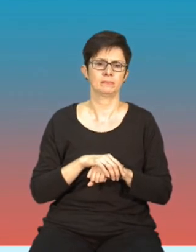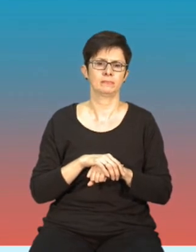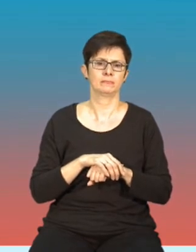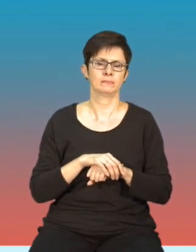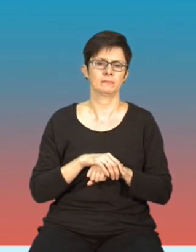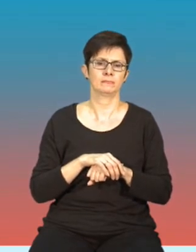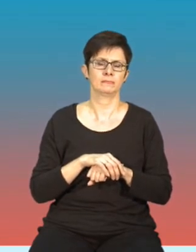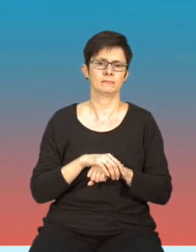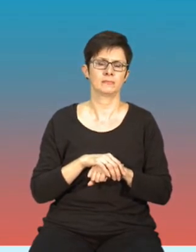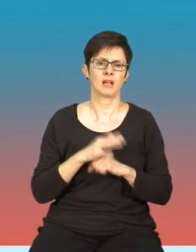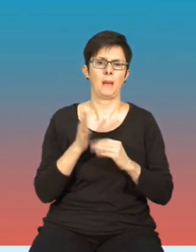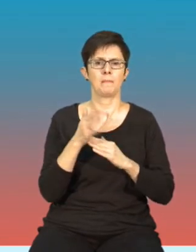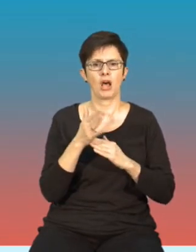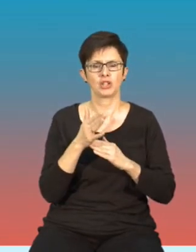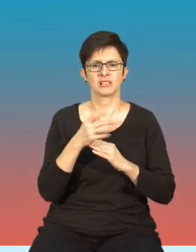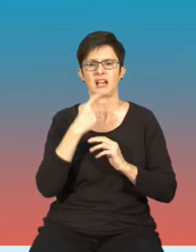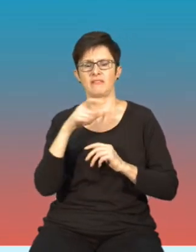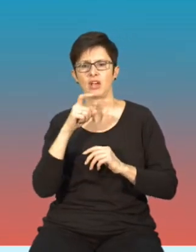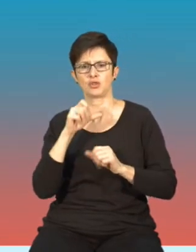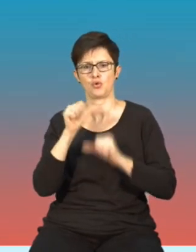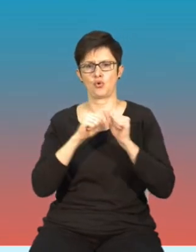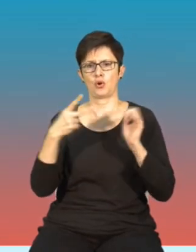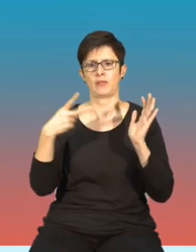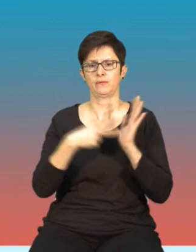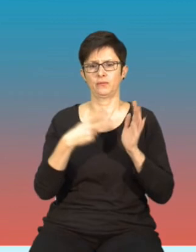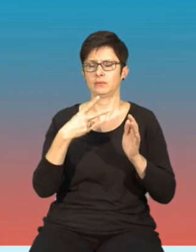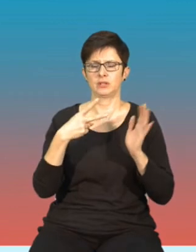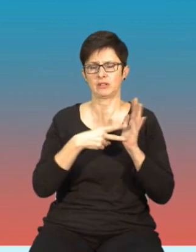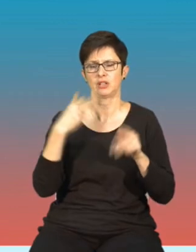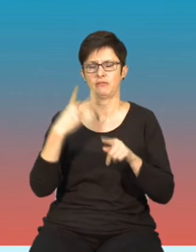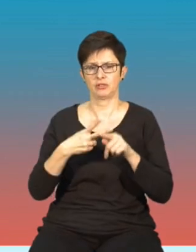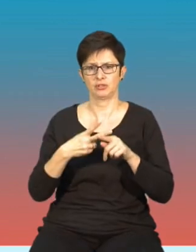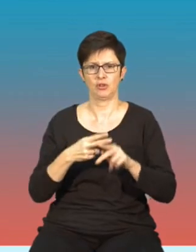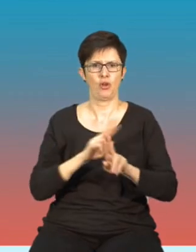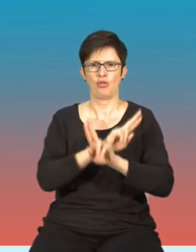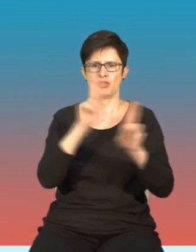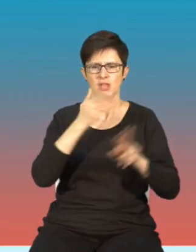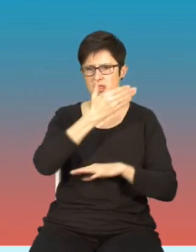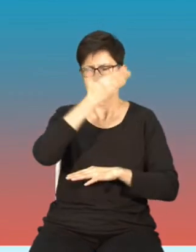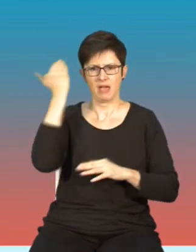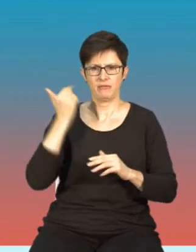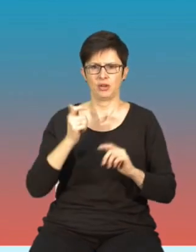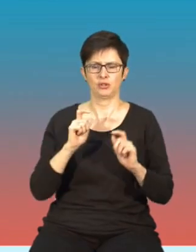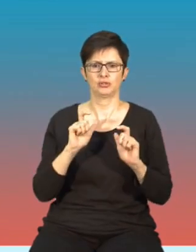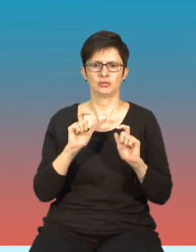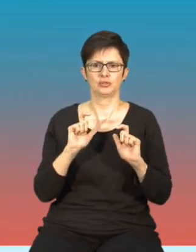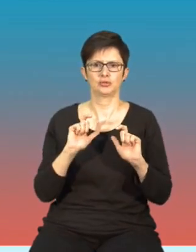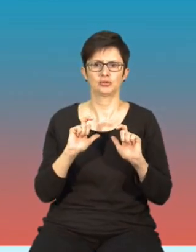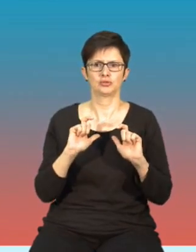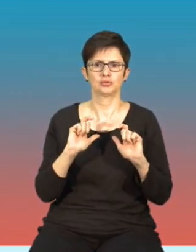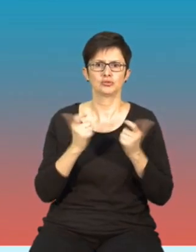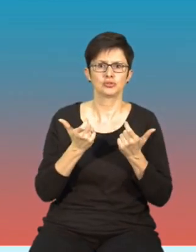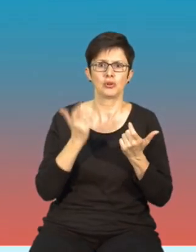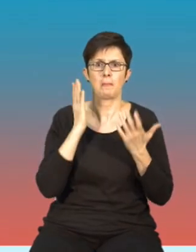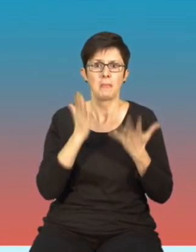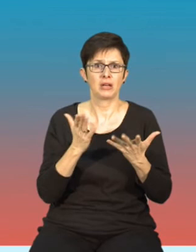Marzec, kwiecień 2020 roku nikt nie wiedział czego się bezpośrednio spodziewać,